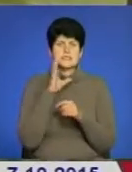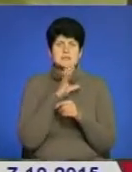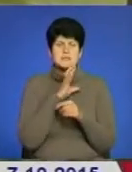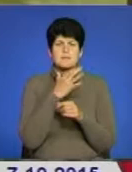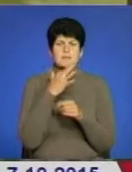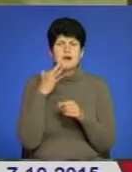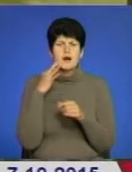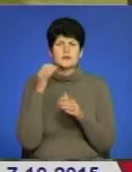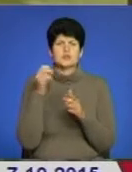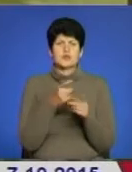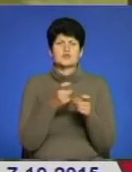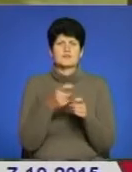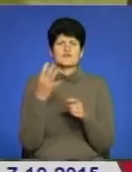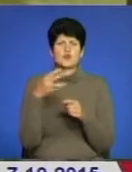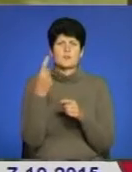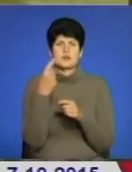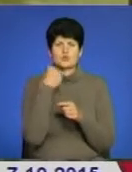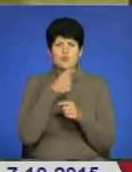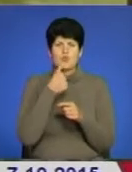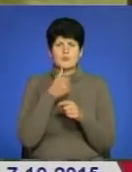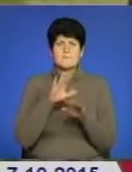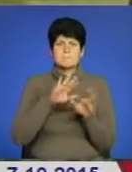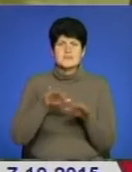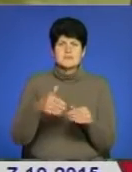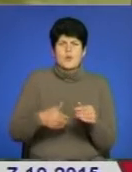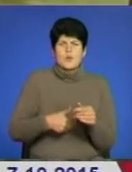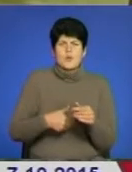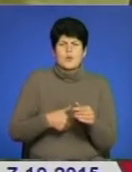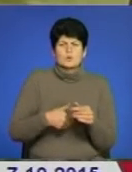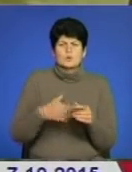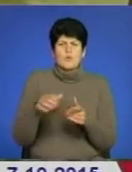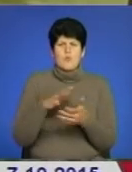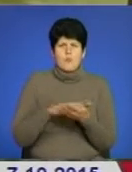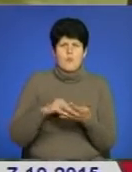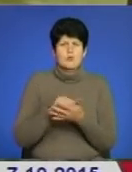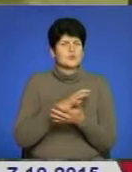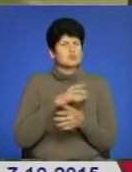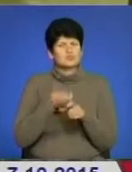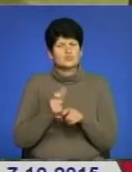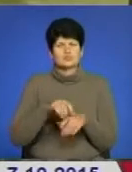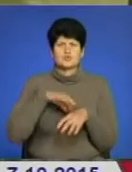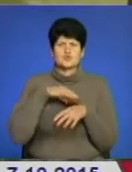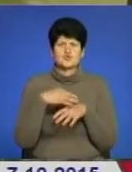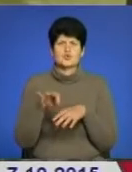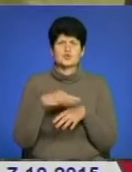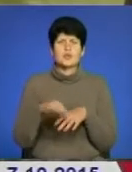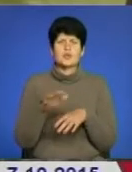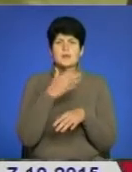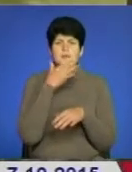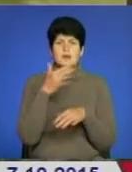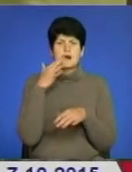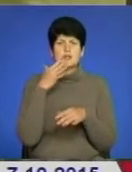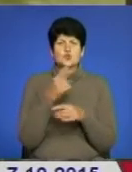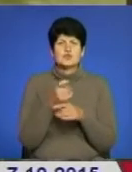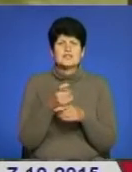розстрілювали в 1941 році. Знаєте, після Володоморів, Колосків вони тут були дуже жорстокі. Дуже багато розстрілювали навіть на